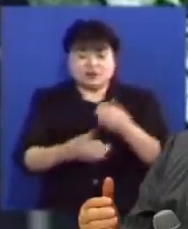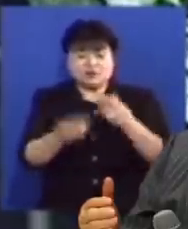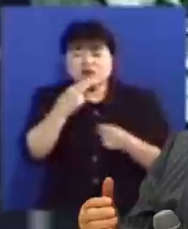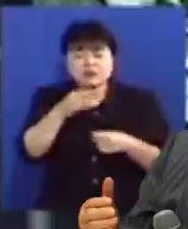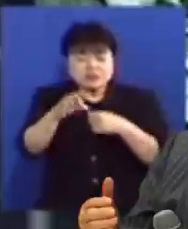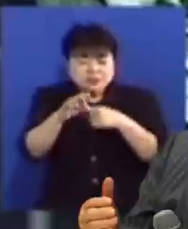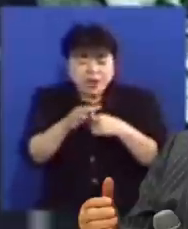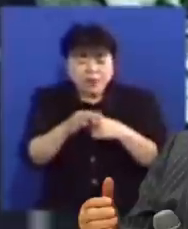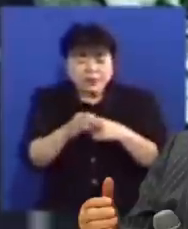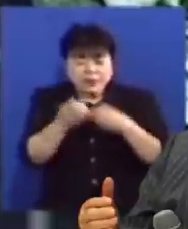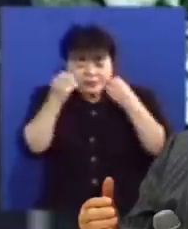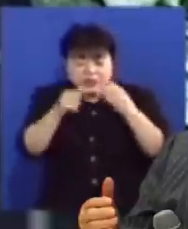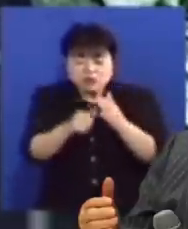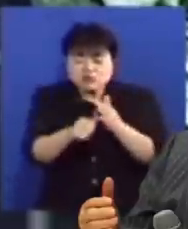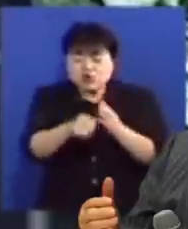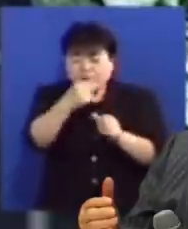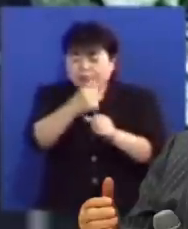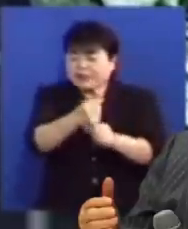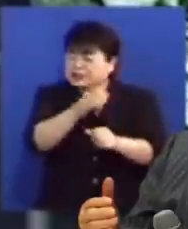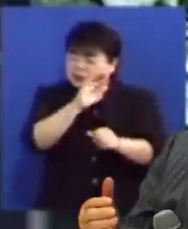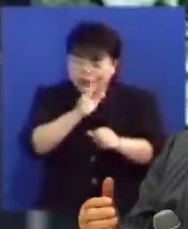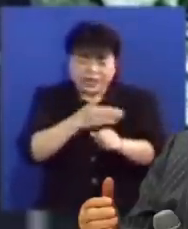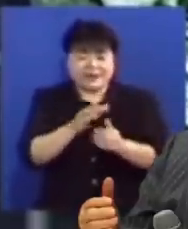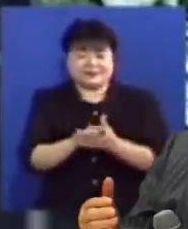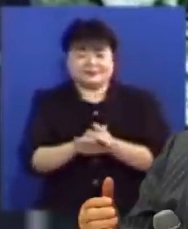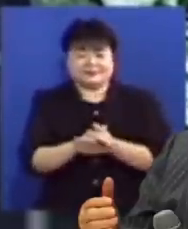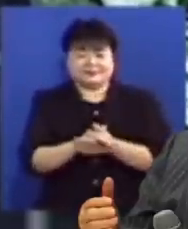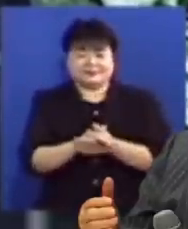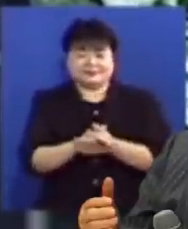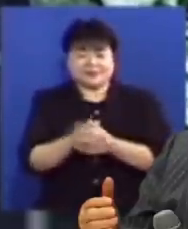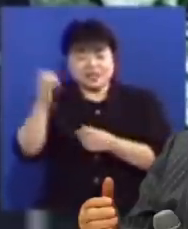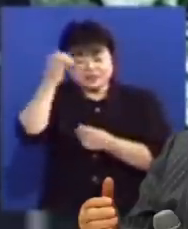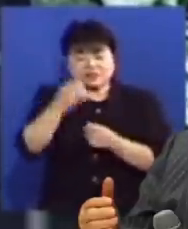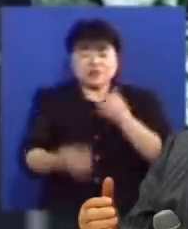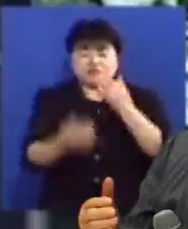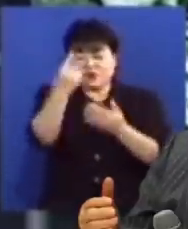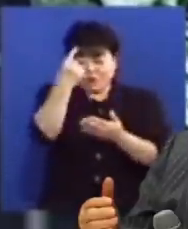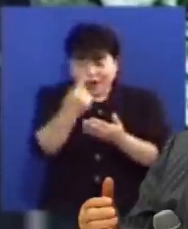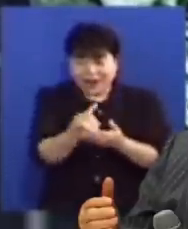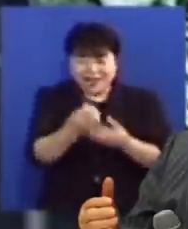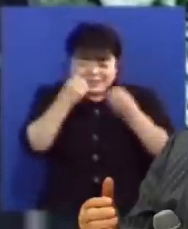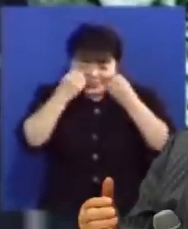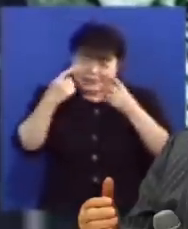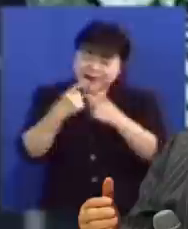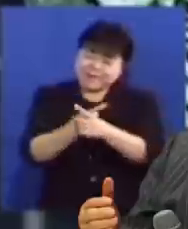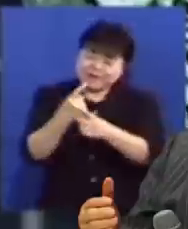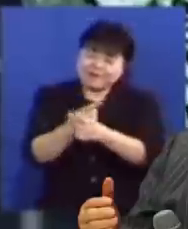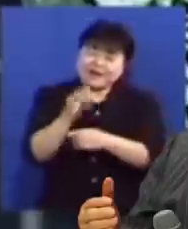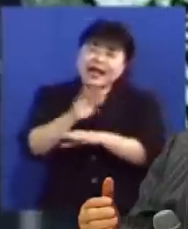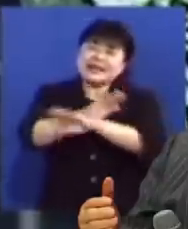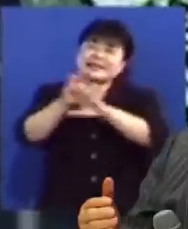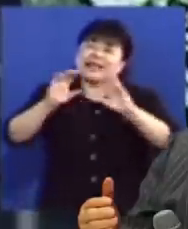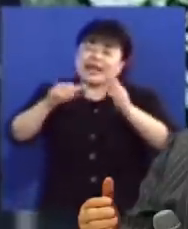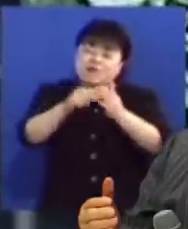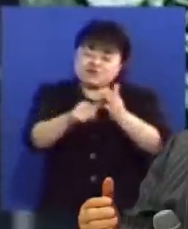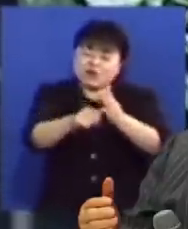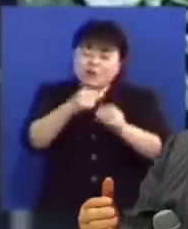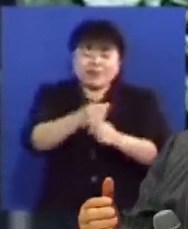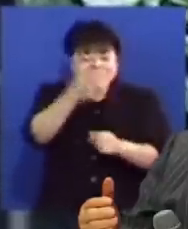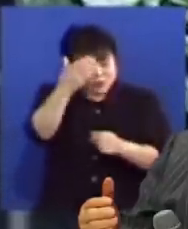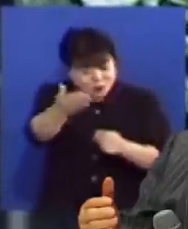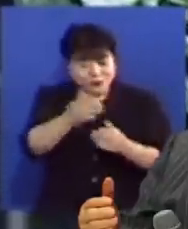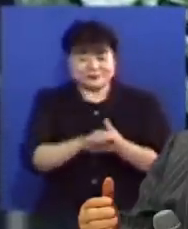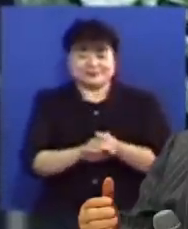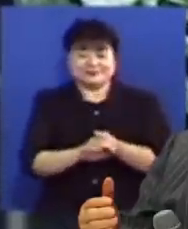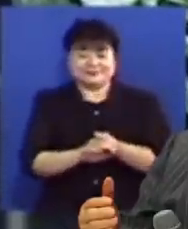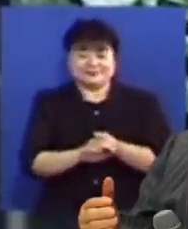없이는 새로운 제품을 만들지 못합니다 성령이 불이 와서 우리를 새로운 하늘나라 제품으로 만들어주는 것입니다